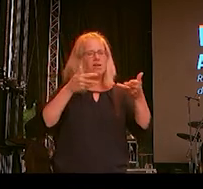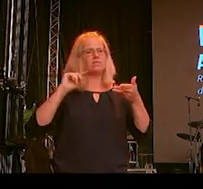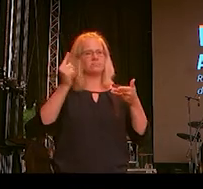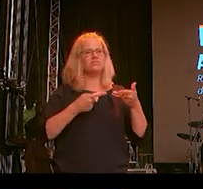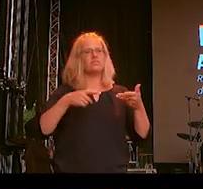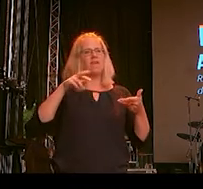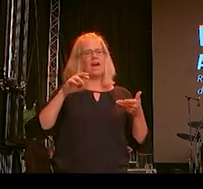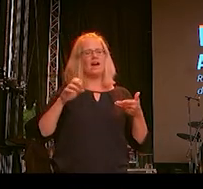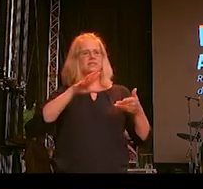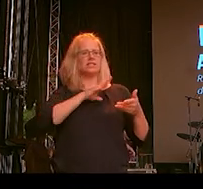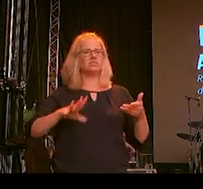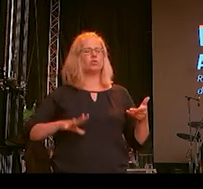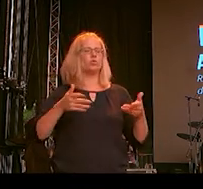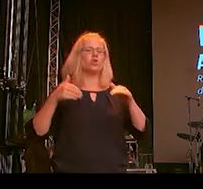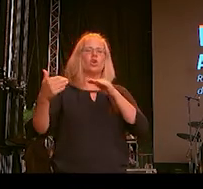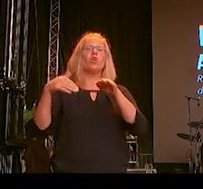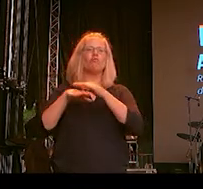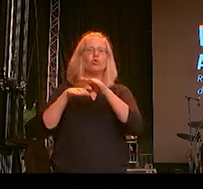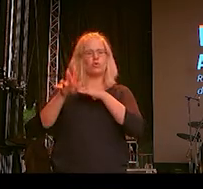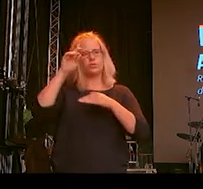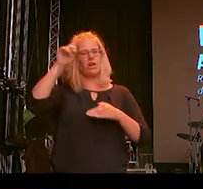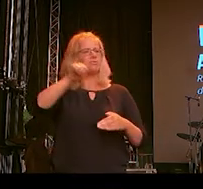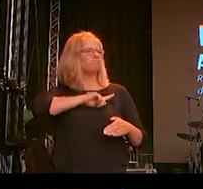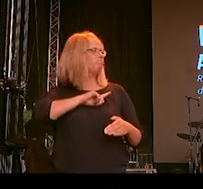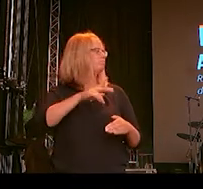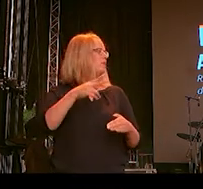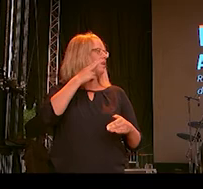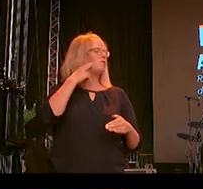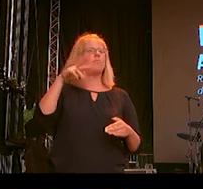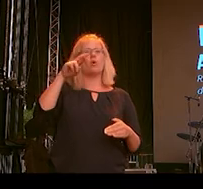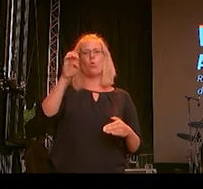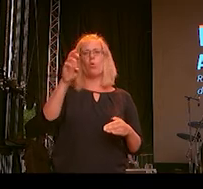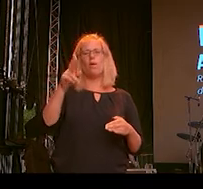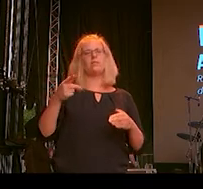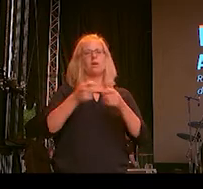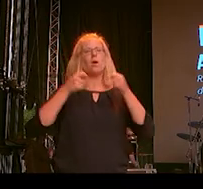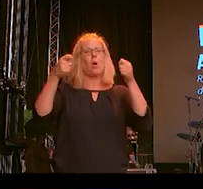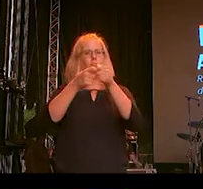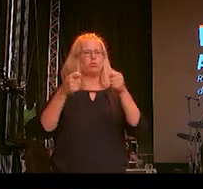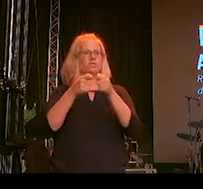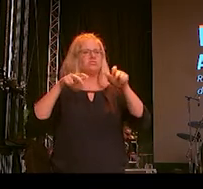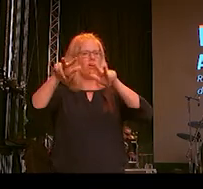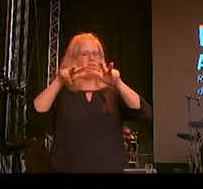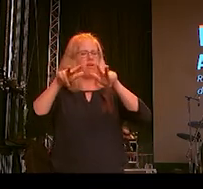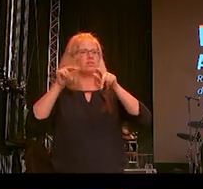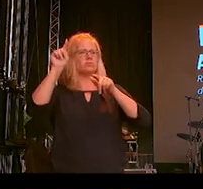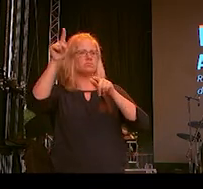Flüchtlingsrat. Mein Name ist Robert, ich bin im Vorstand des Bundesverband der Beratungsstellen für Betroffene rastistischer Gewalt.